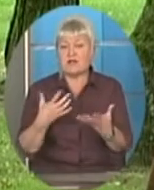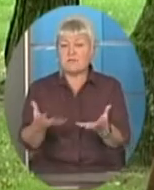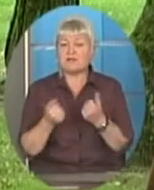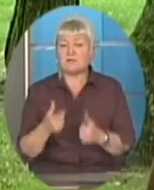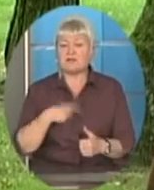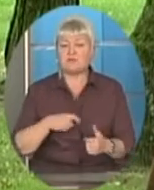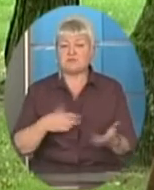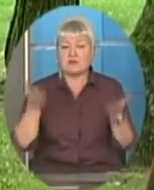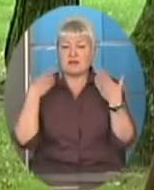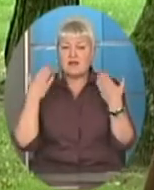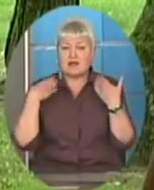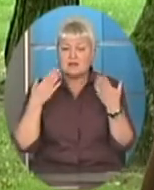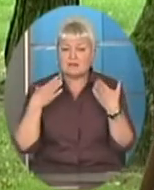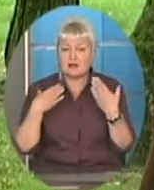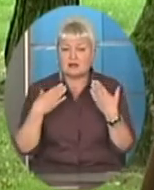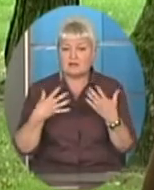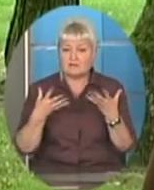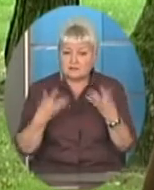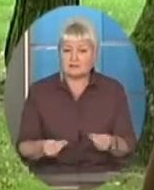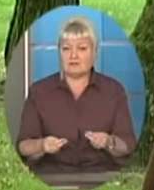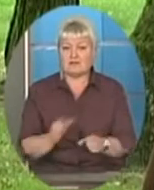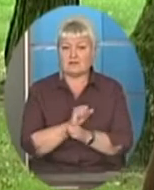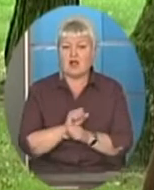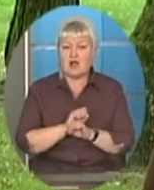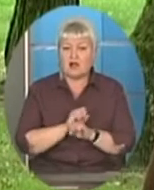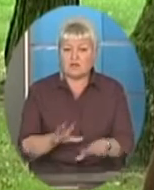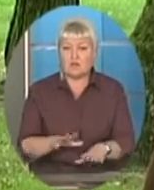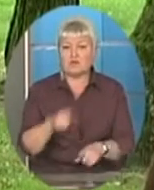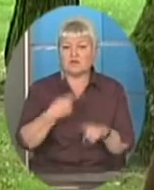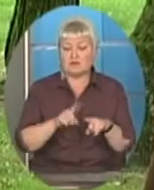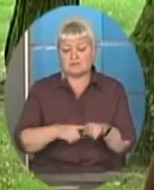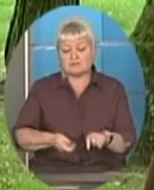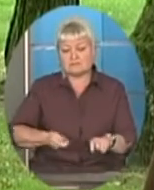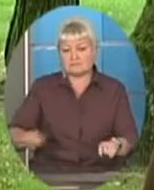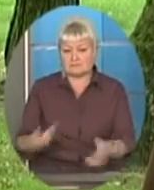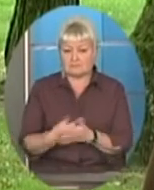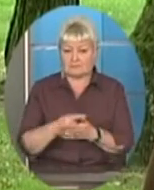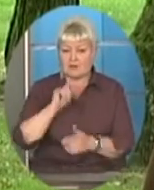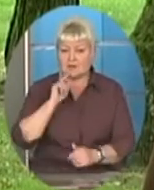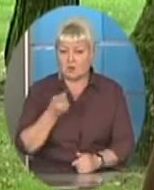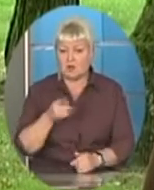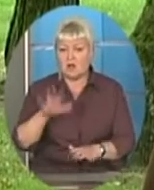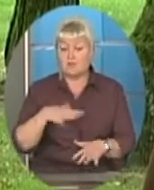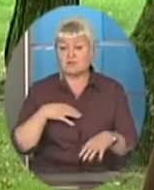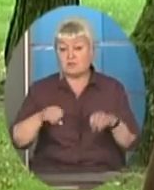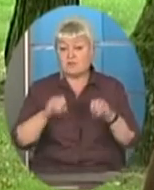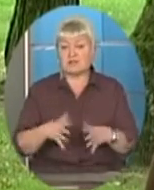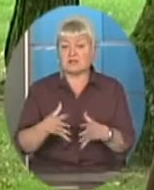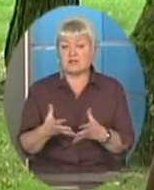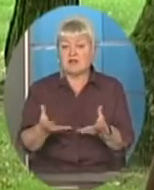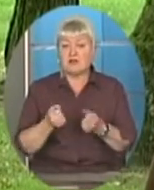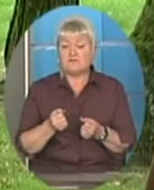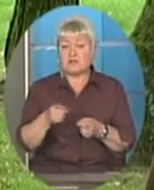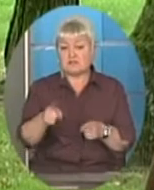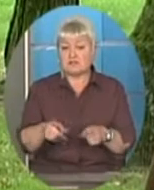вихідні, на канікули, і це тягнулося більше року. Потім ми вирішили взяти її в сім'ю, тому що нереально було з нею